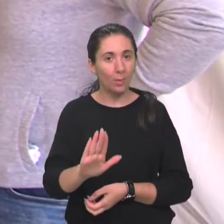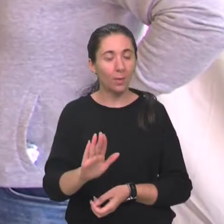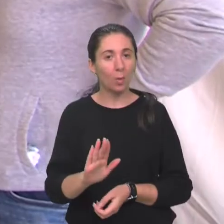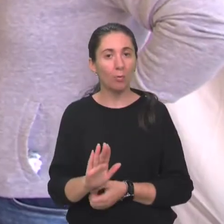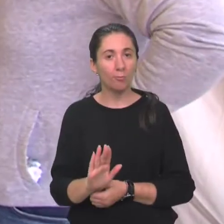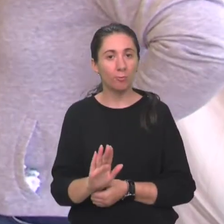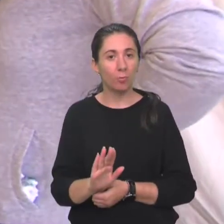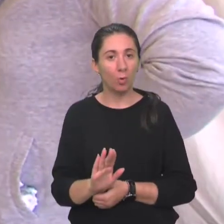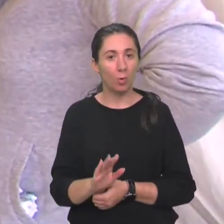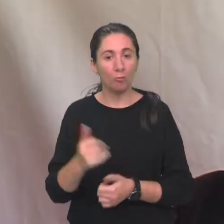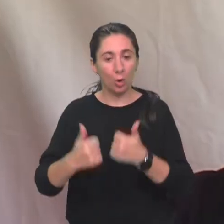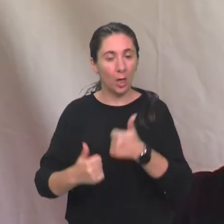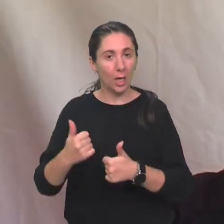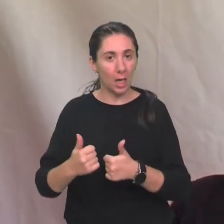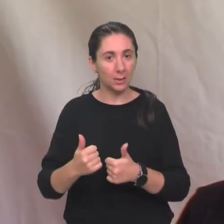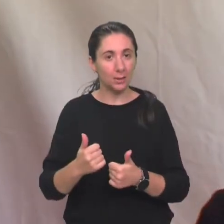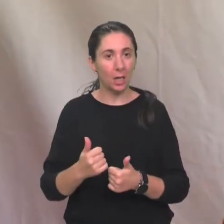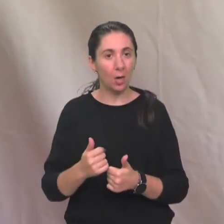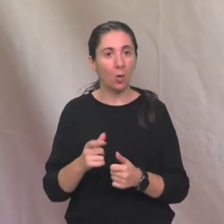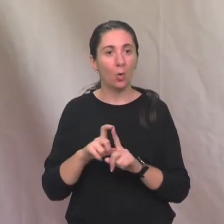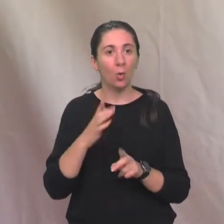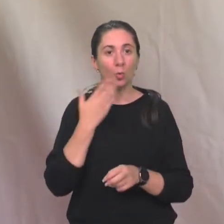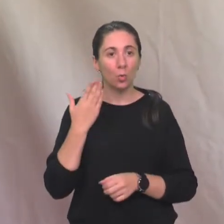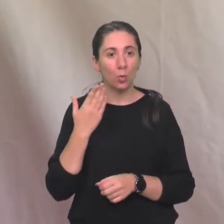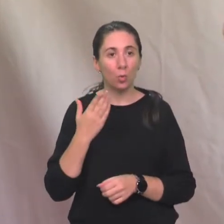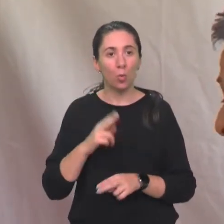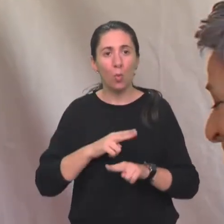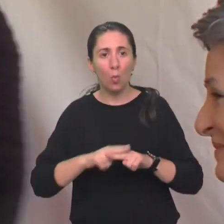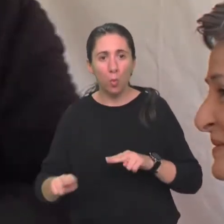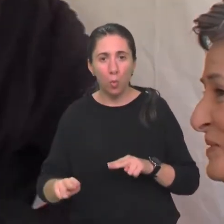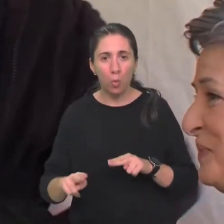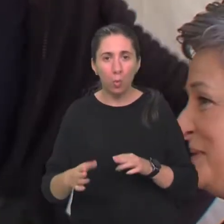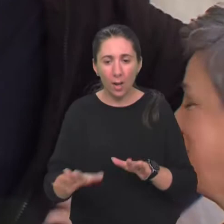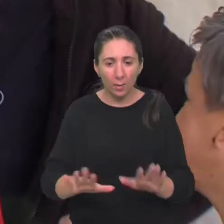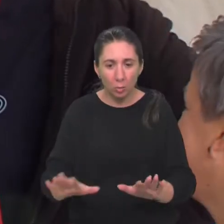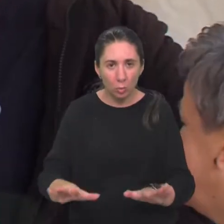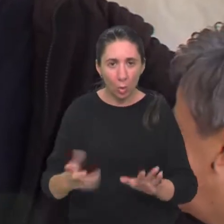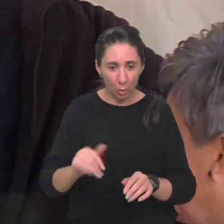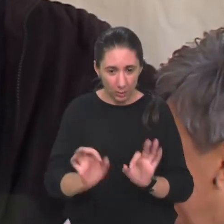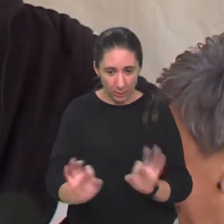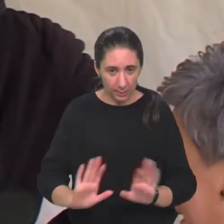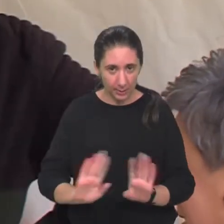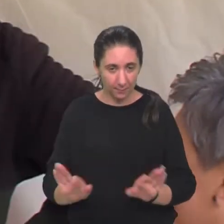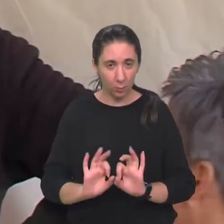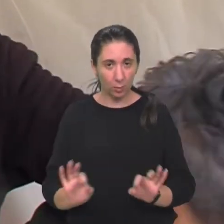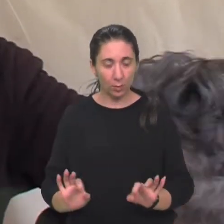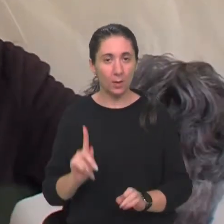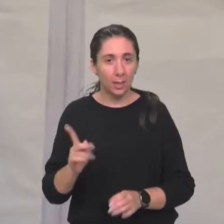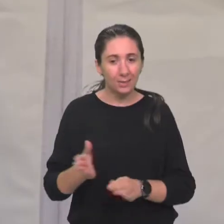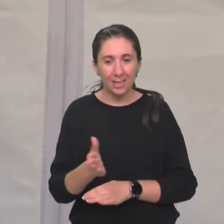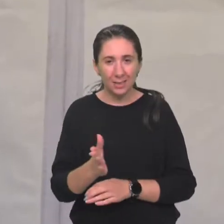natjecateljski duh, urednost koliko je ona moguća i